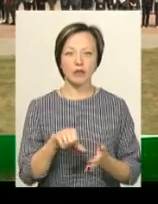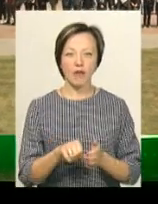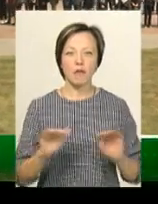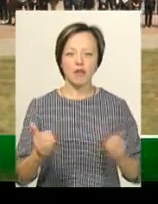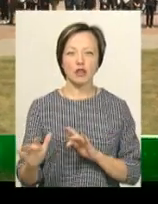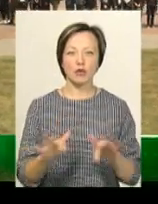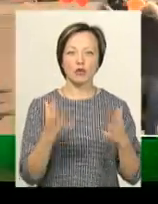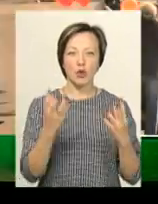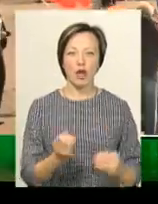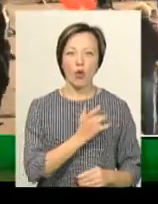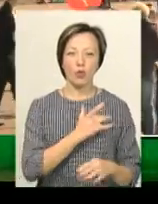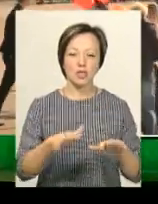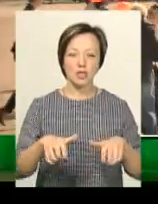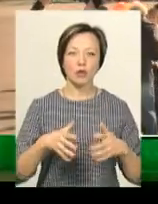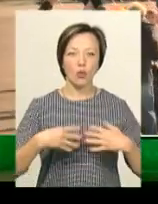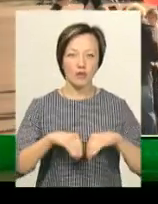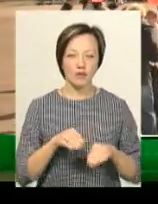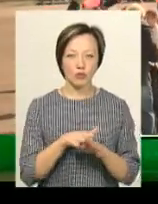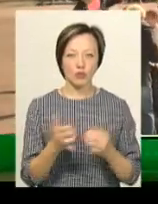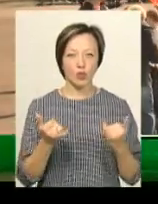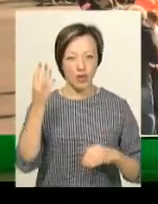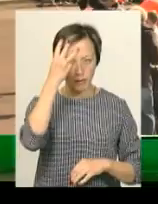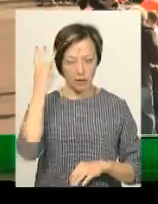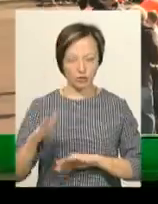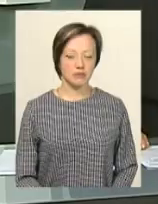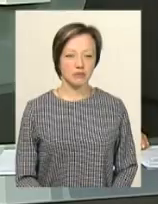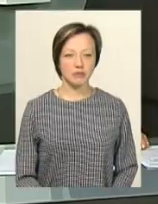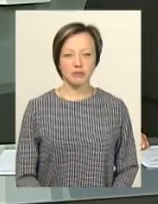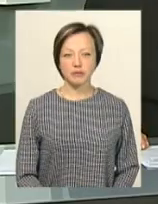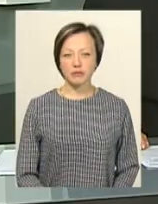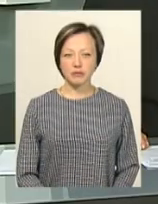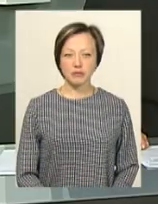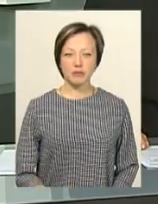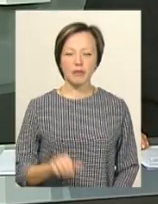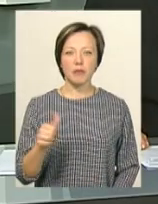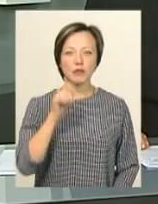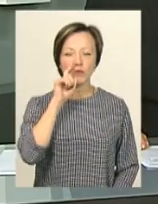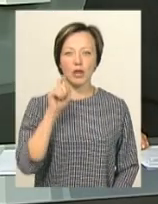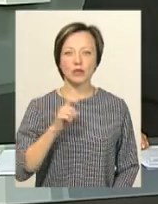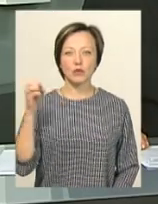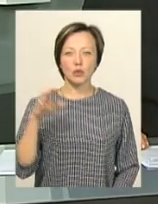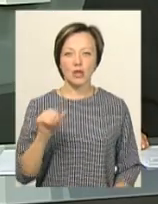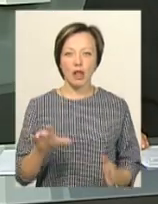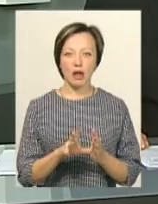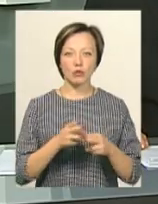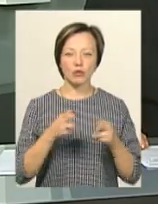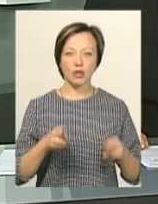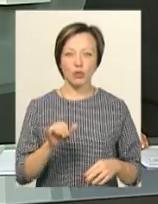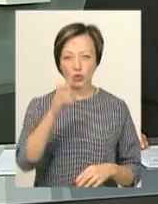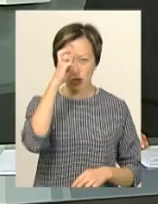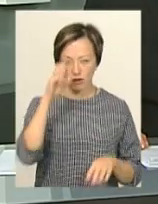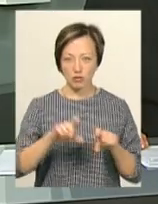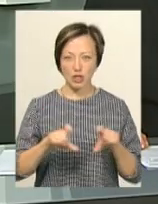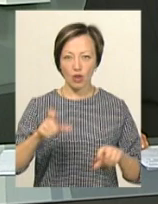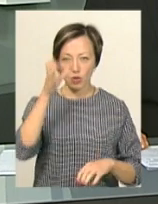флешмобі до Дня усиновлення, що відбувся сьогодні в обласному центрі. Першу в Україні сонячну електростанцію у Державному